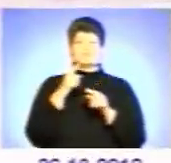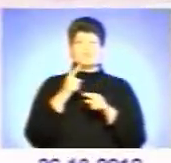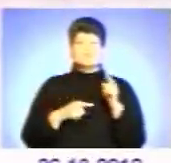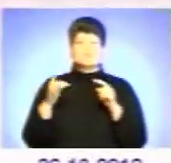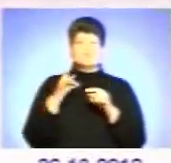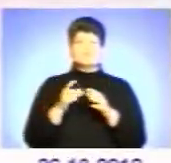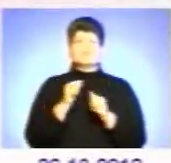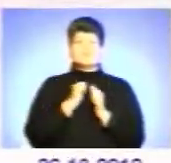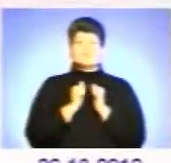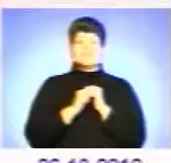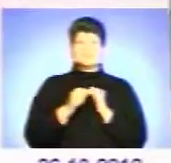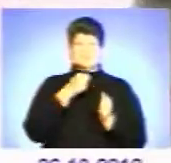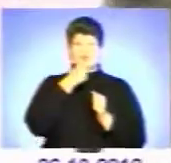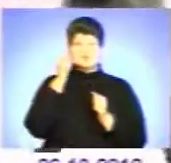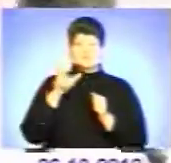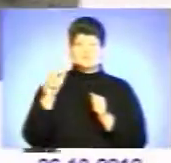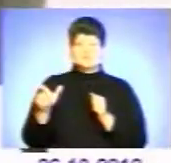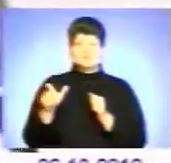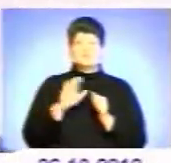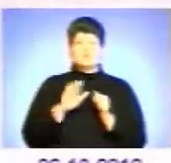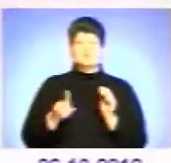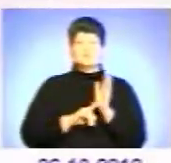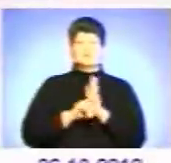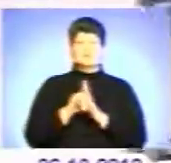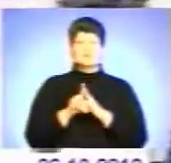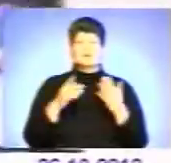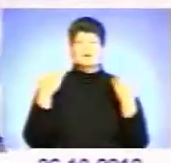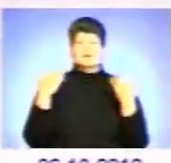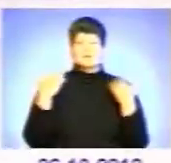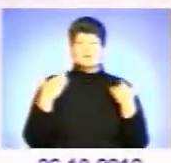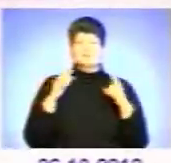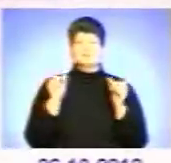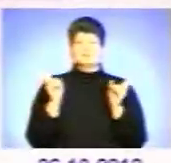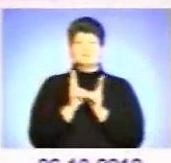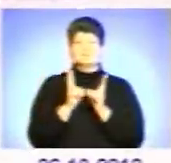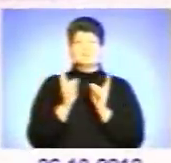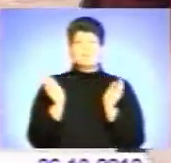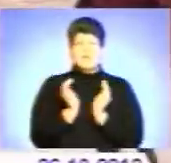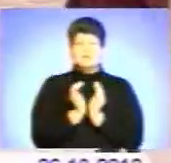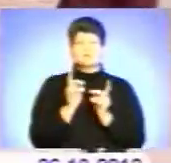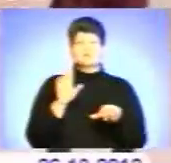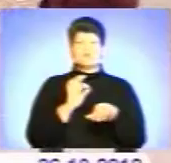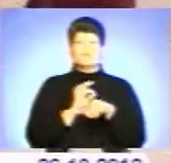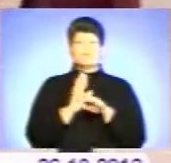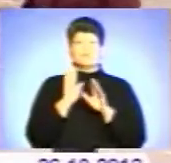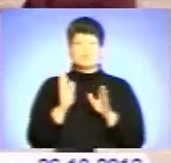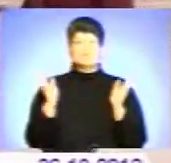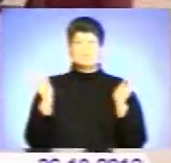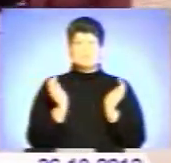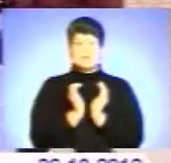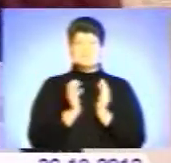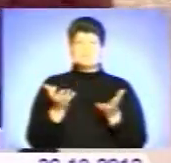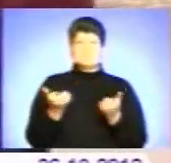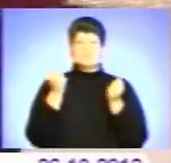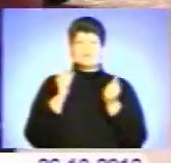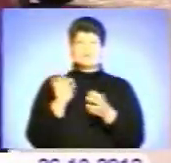дорослі. У школярів розпочалися канікули, контактуватимуть менше, а тому припускають медики і хворітимуть менше. Підйом захворюваності в